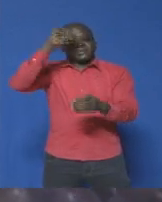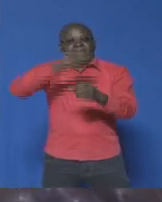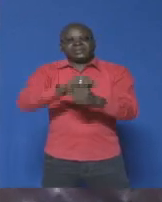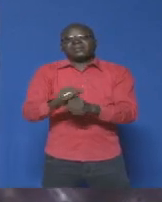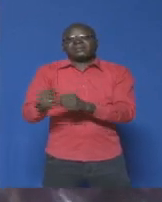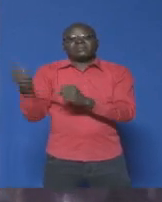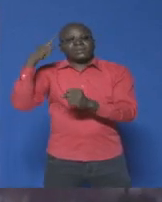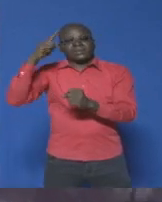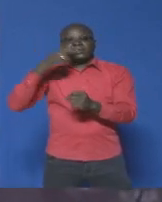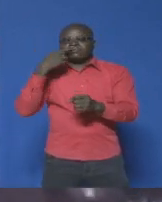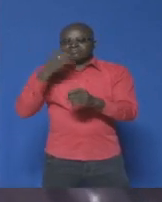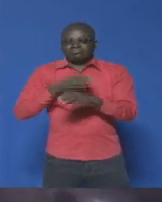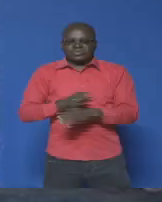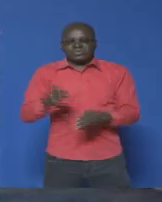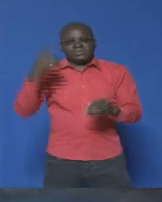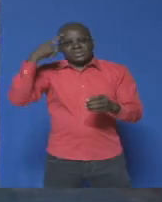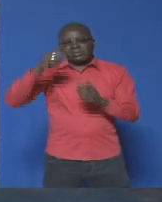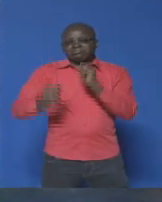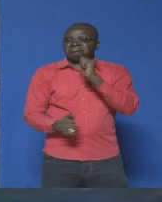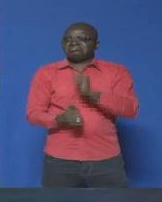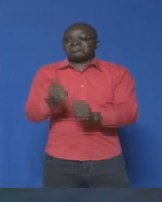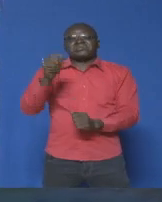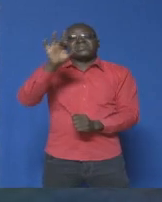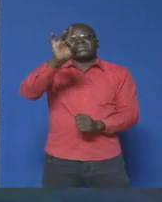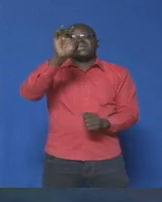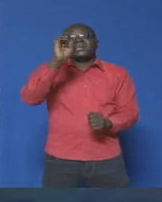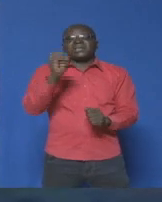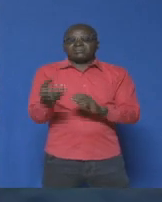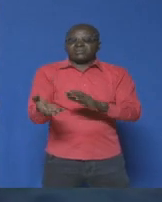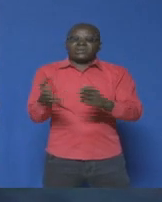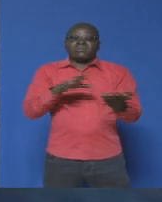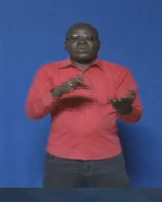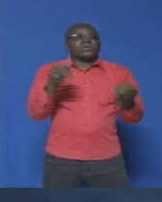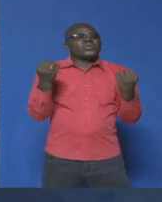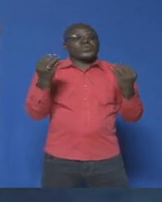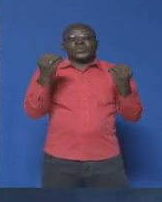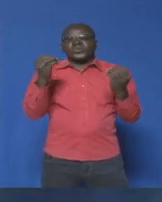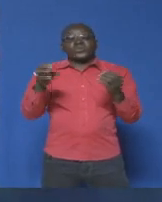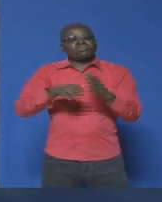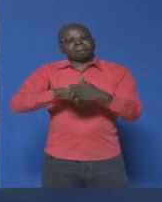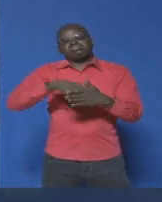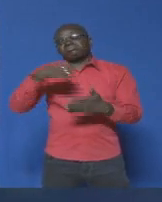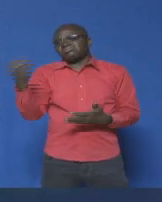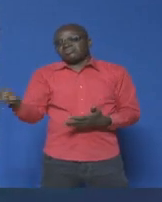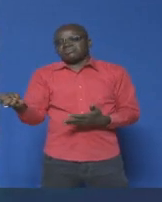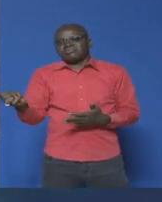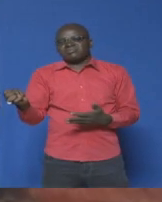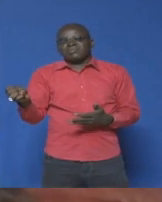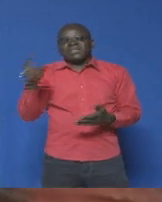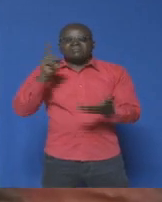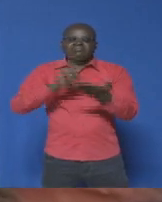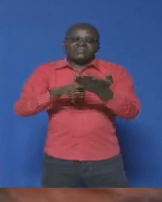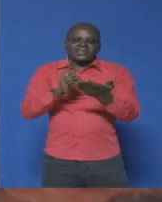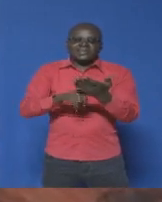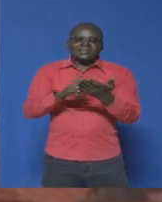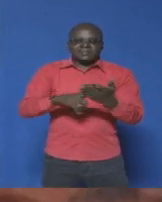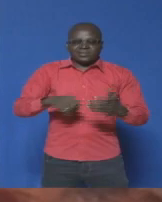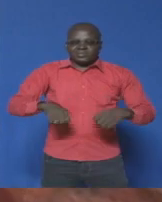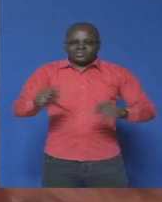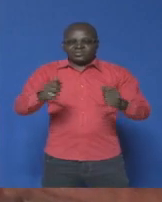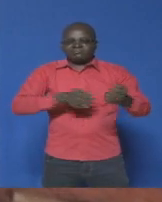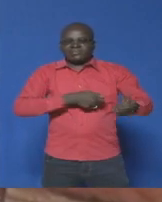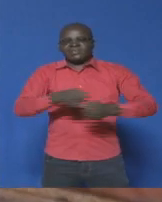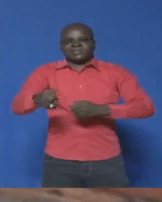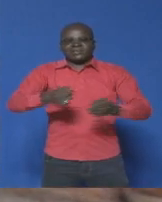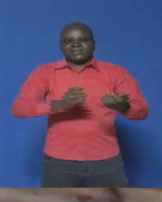Rafina et fait plus de 80 morts ainsi que de nombreux disparus. Alors que les critiques s'intensifient sur la gestion du drame par les